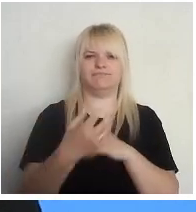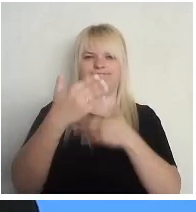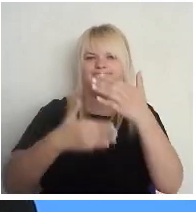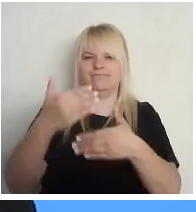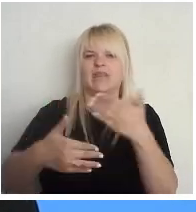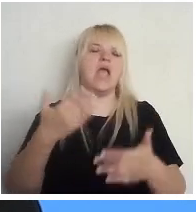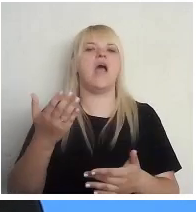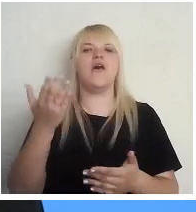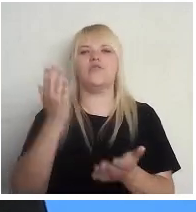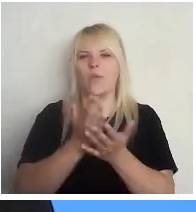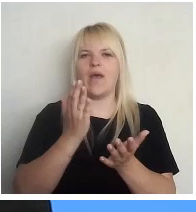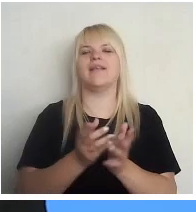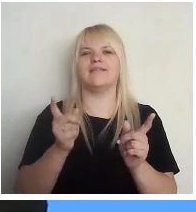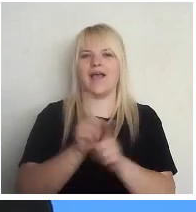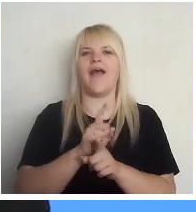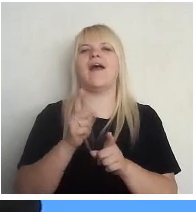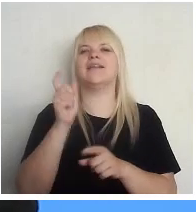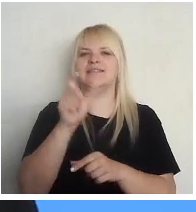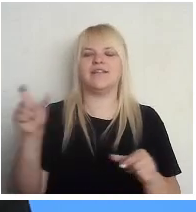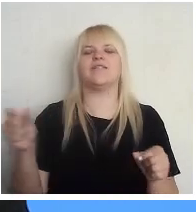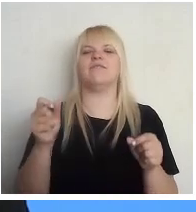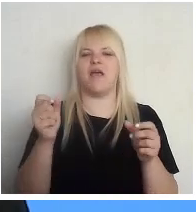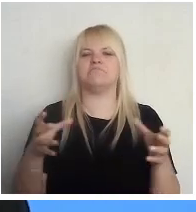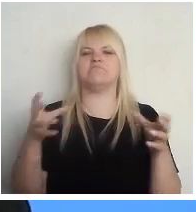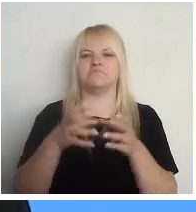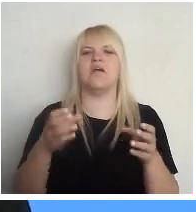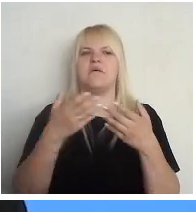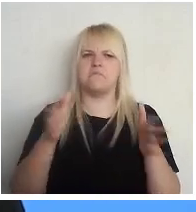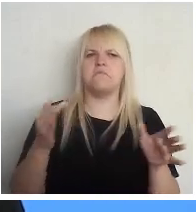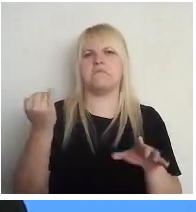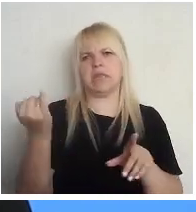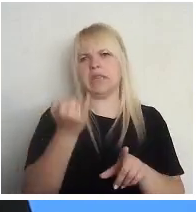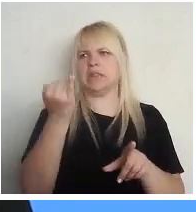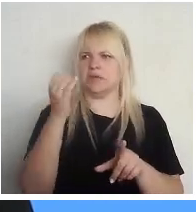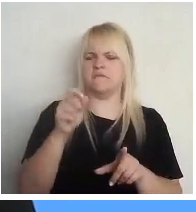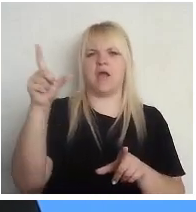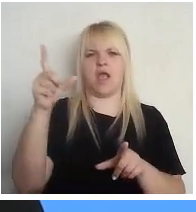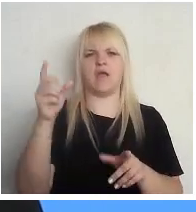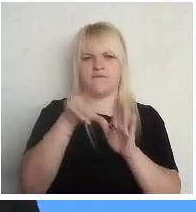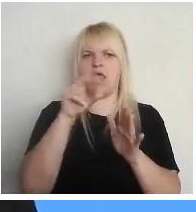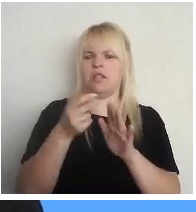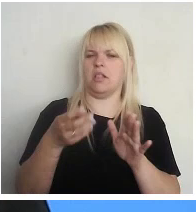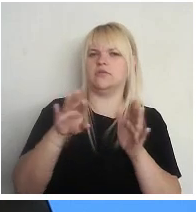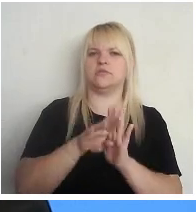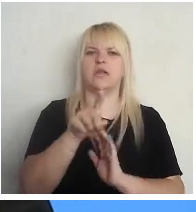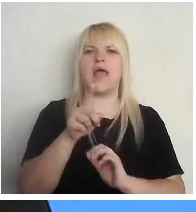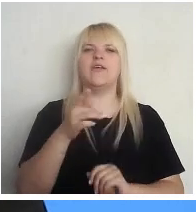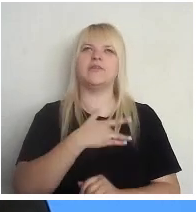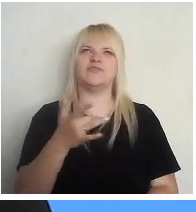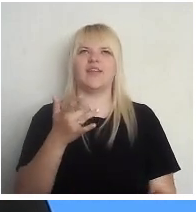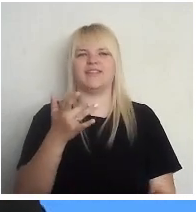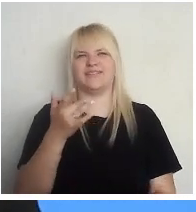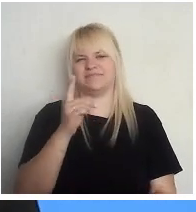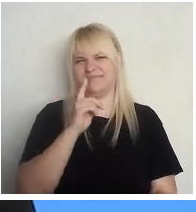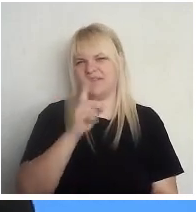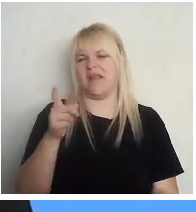diesporā pavērs lielāku interesu par vēlēšanām, tad man šķiet, ka naivi domāt, ka tā